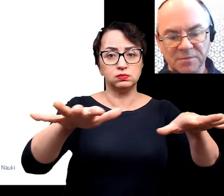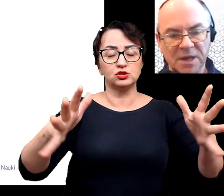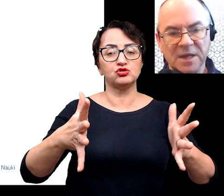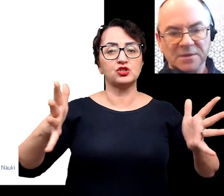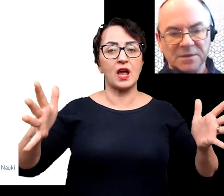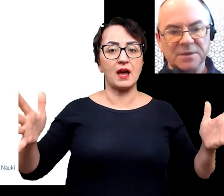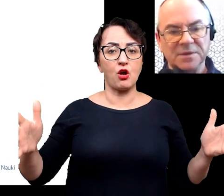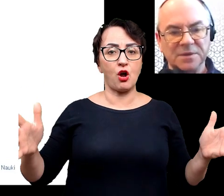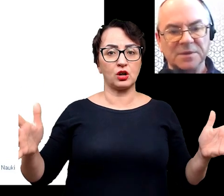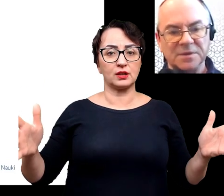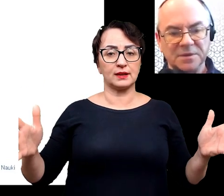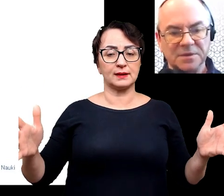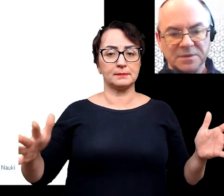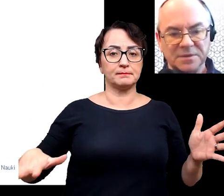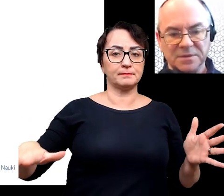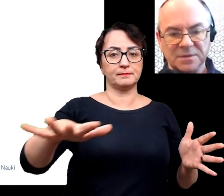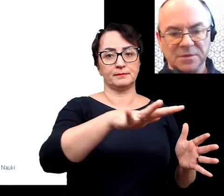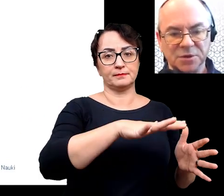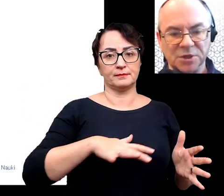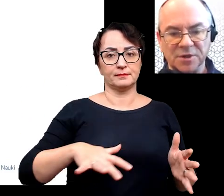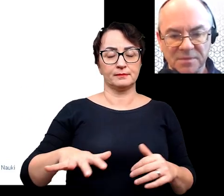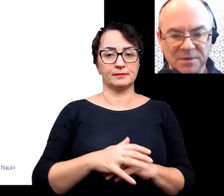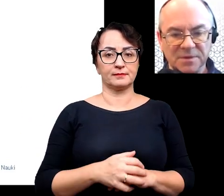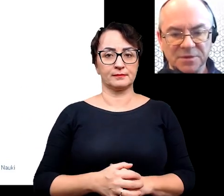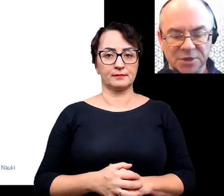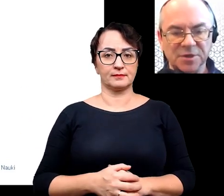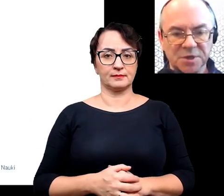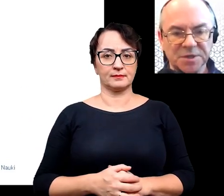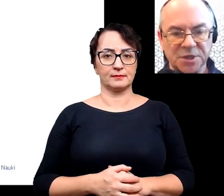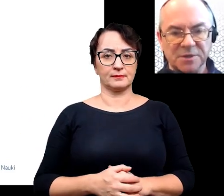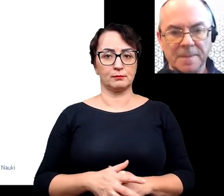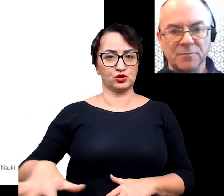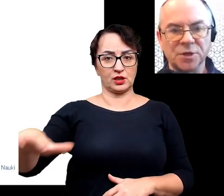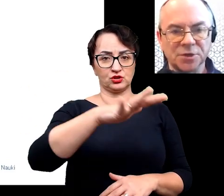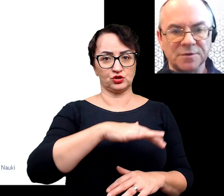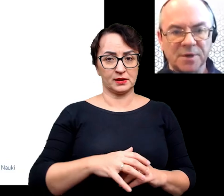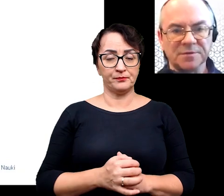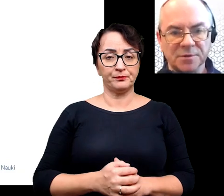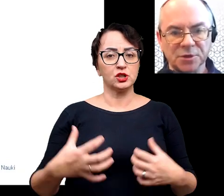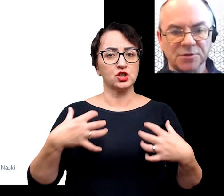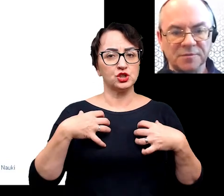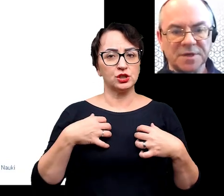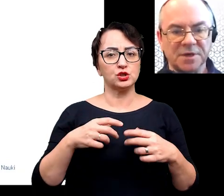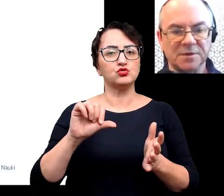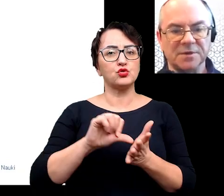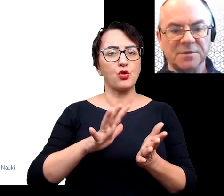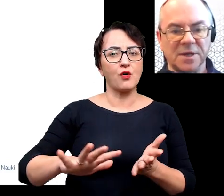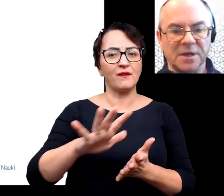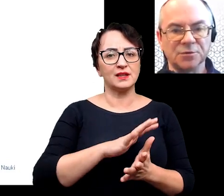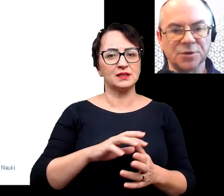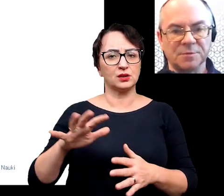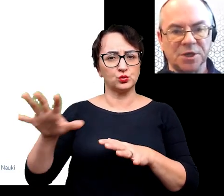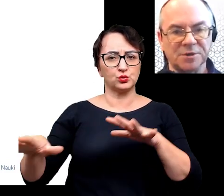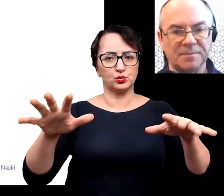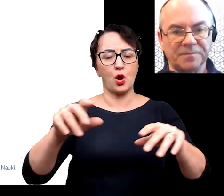na szerokiej przestrzeni. Musiał żyć w bardzo wielu środowiskach